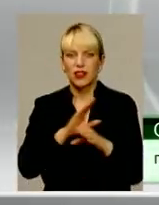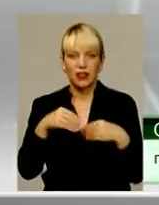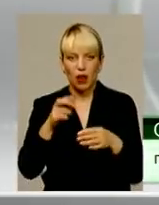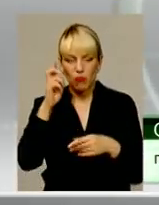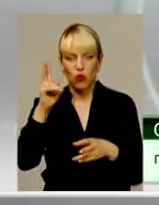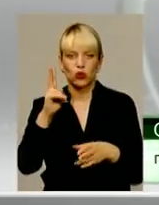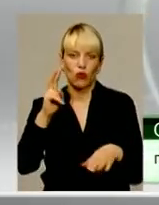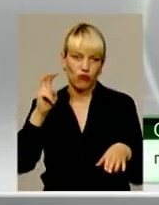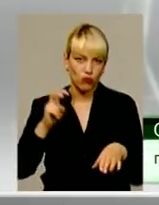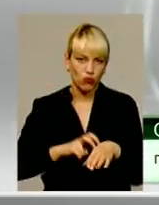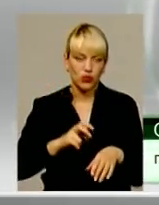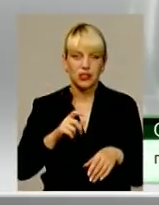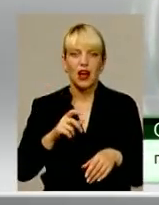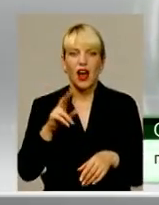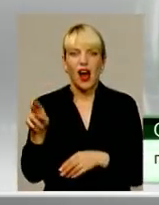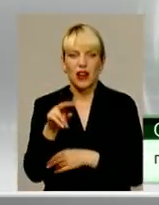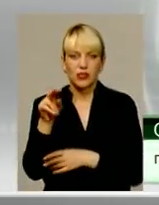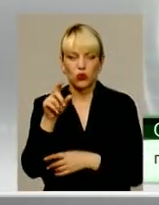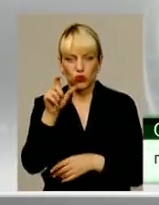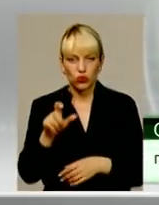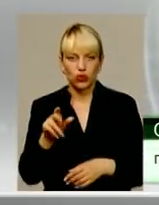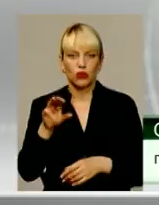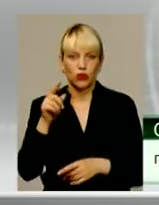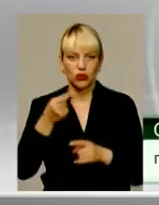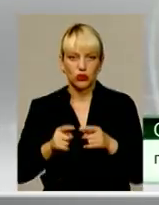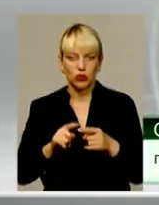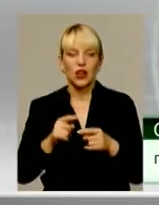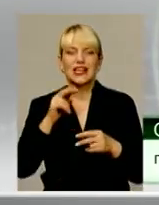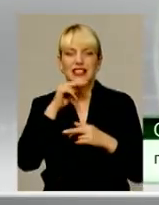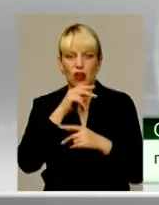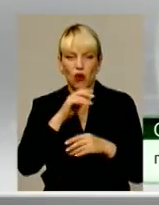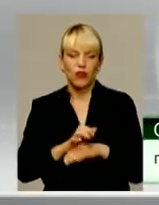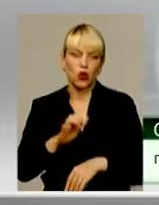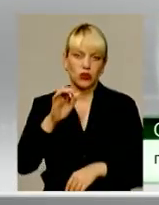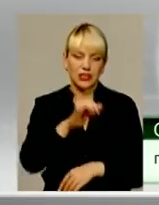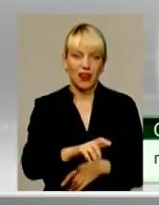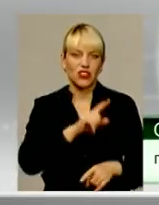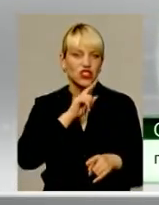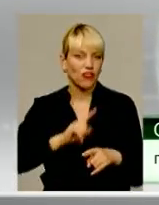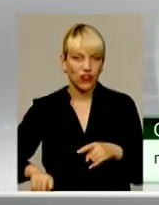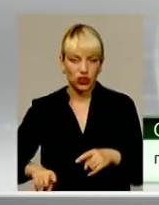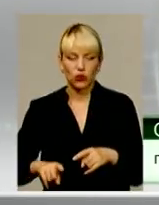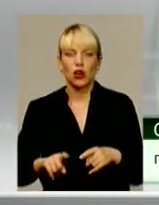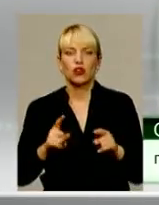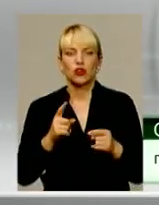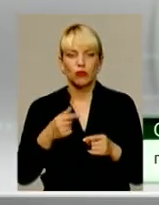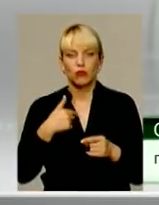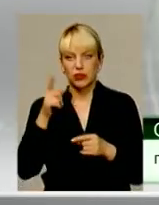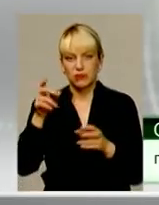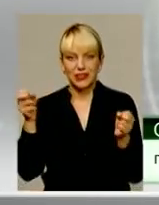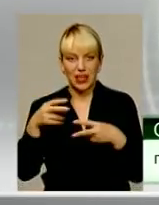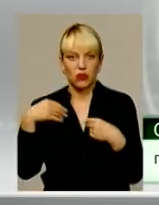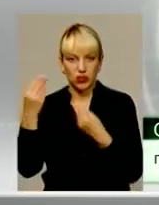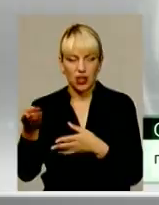покусає гадюку, гадюка людину, цю сироватку доставляє, ну, звісно, швидко, тому що ми туди їдали в